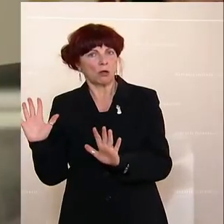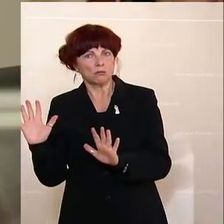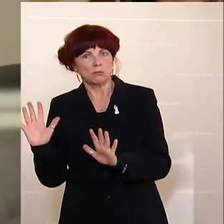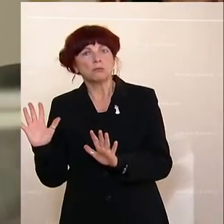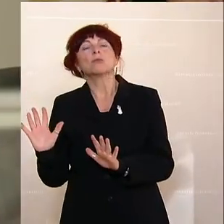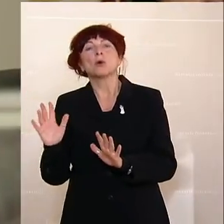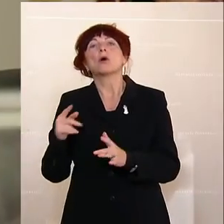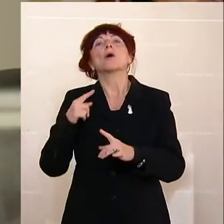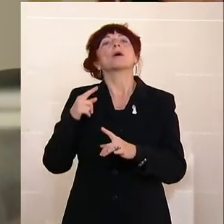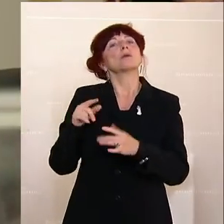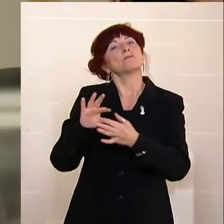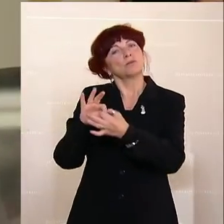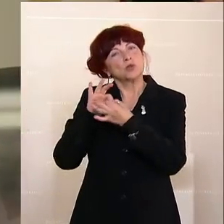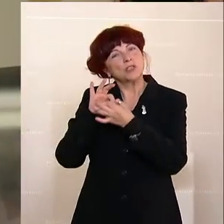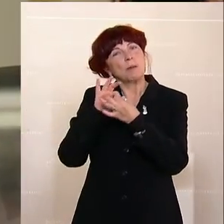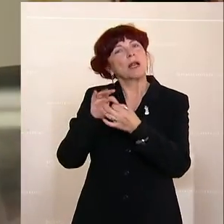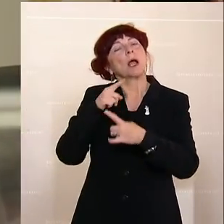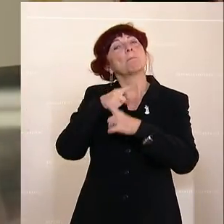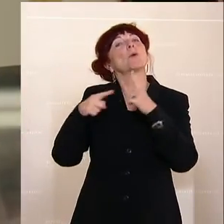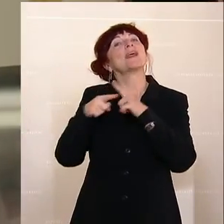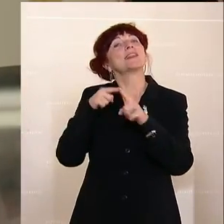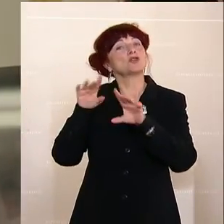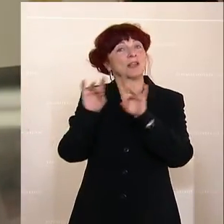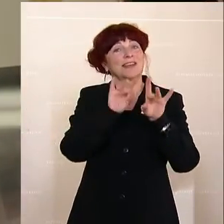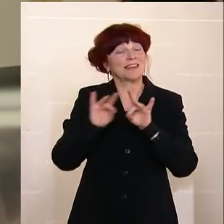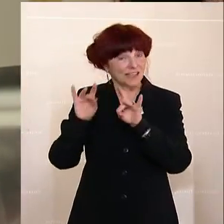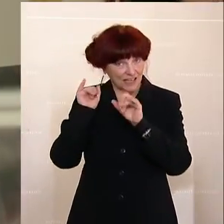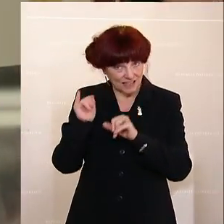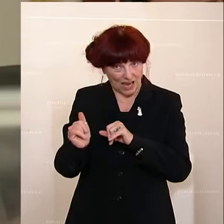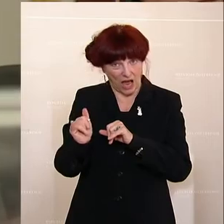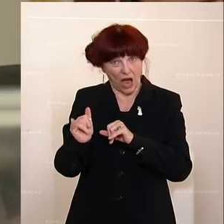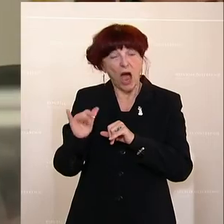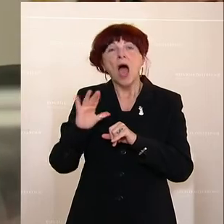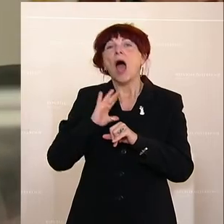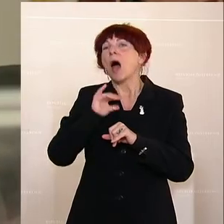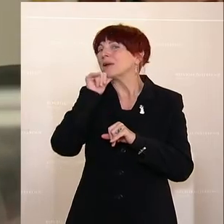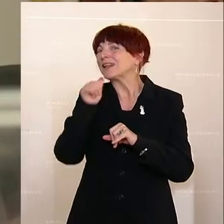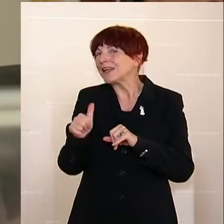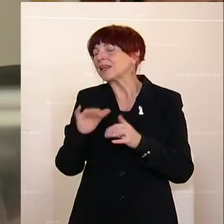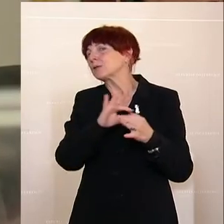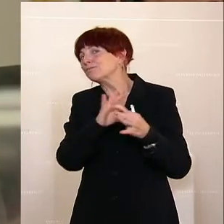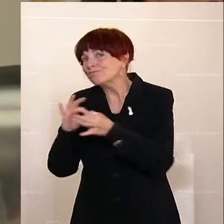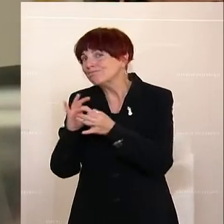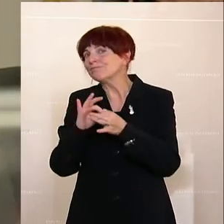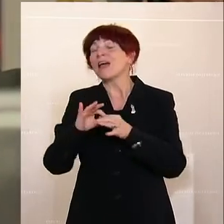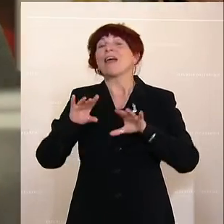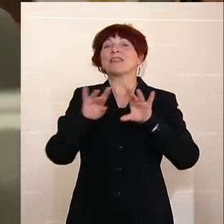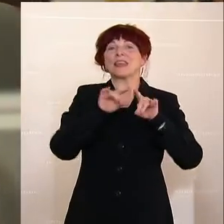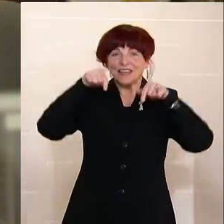Zusammenhang zur politischen Tätigkeit des Kollegen Schnedlitz stehen, aber nicht zur Tätigkeit als Abgeordneter.